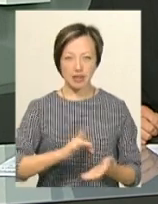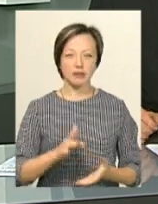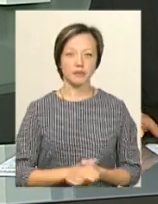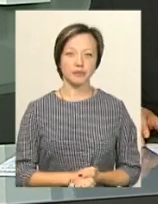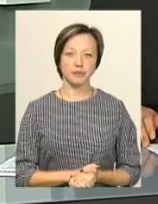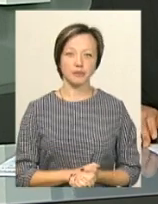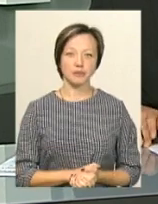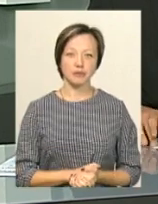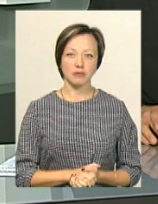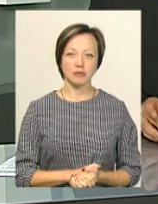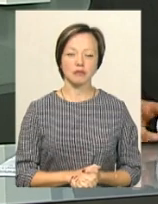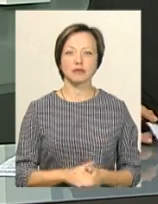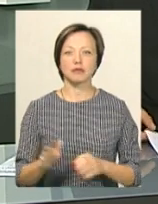Центр».